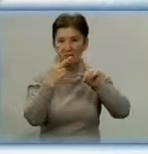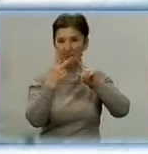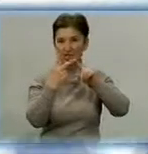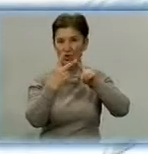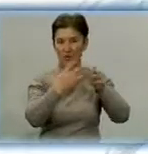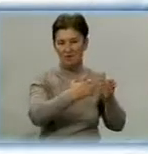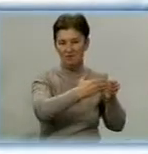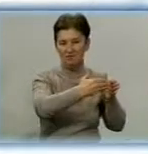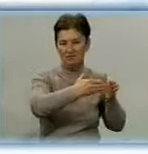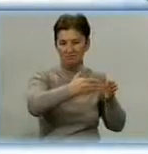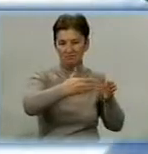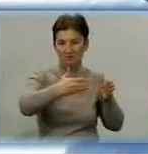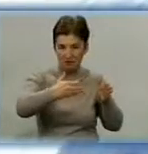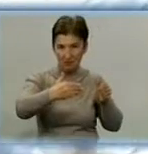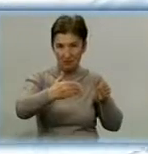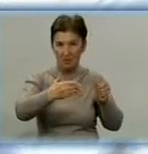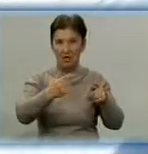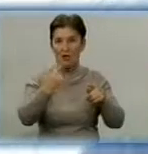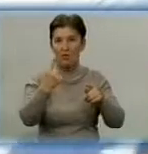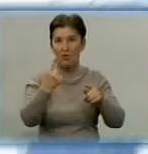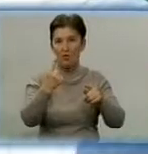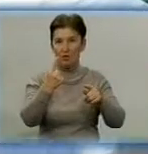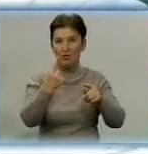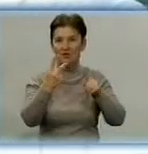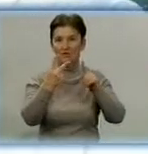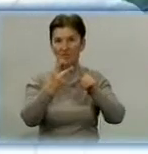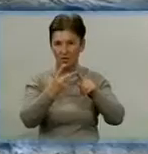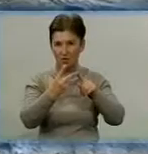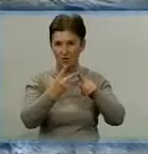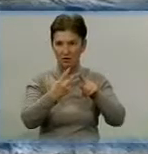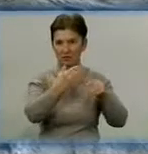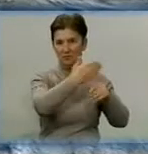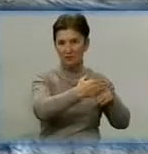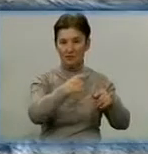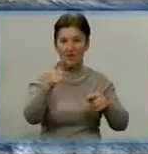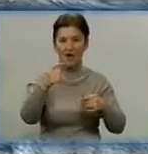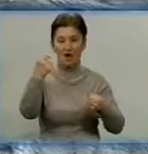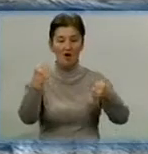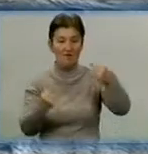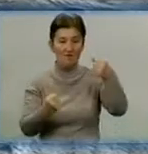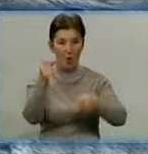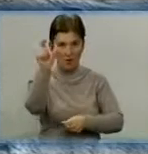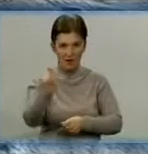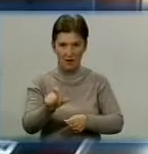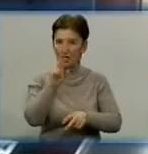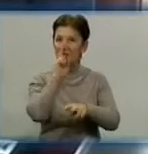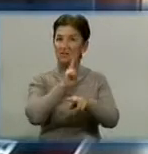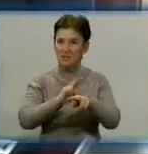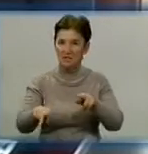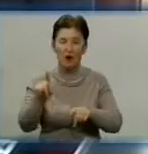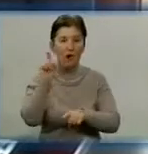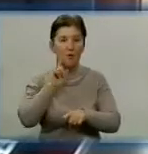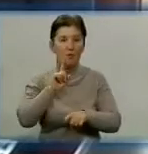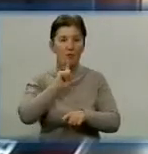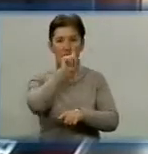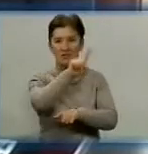прицепом, тому що проїхала один прицеп, а потім ще другий. Водій з місця ДТП зник. Поки лікарів реанімації рятували